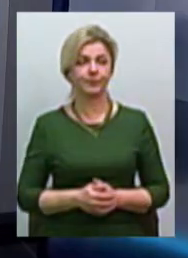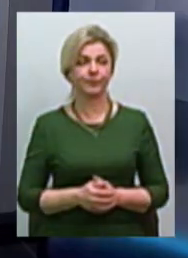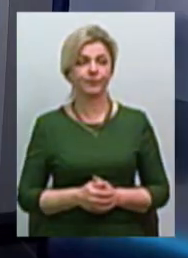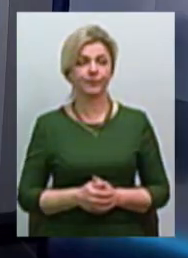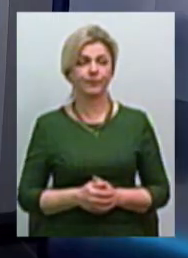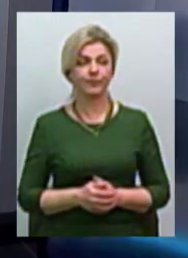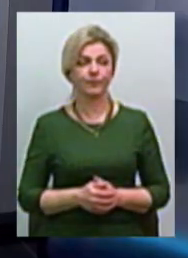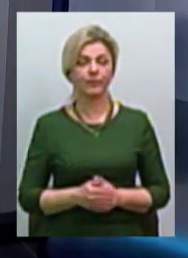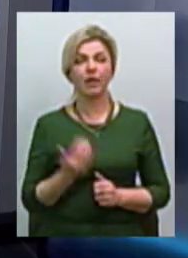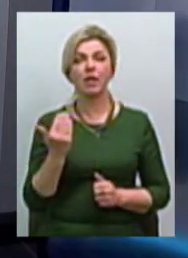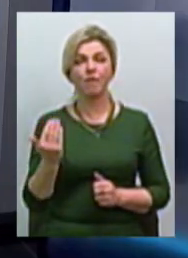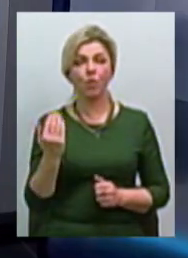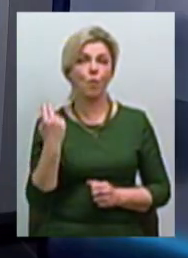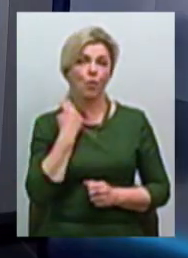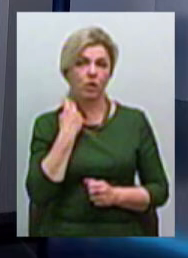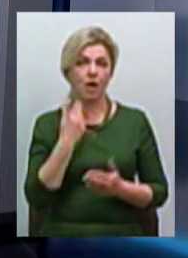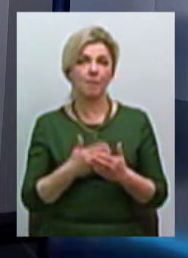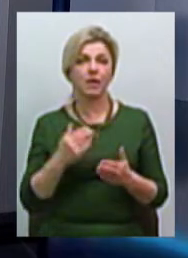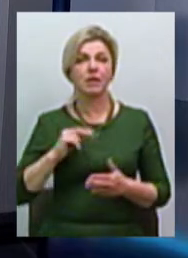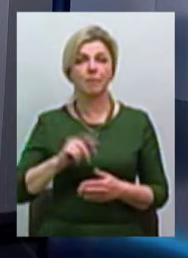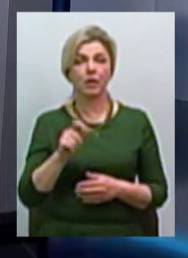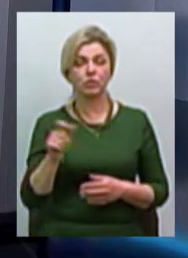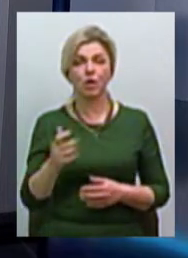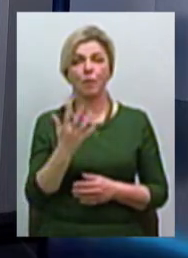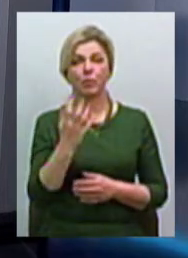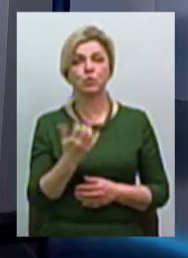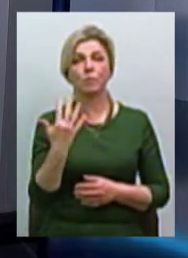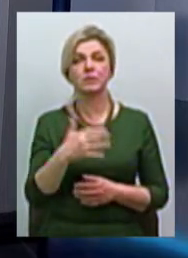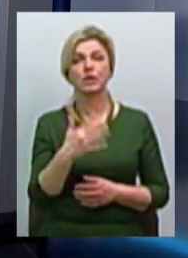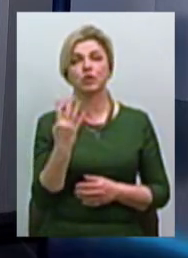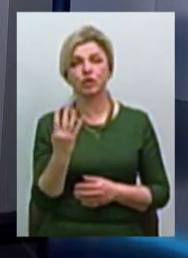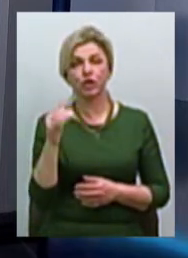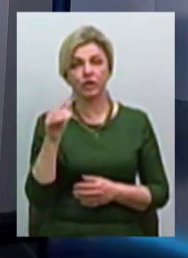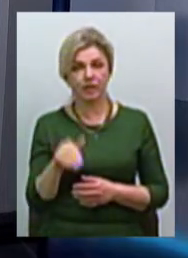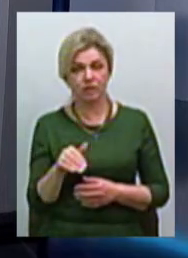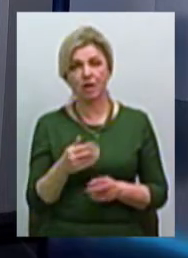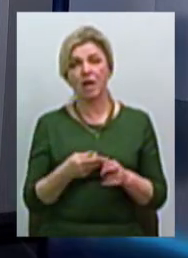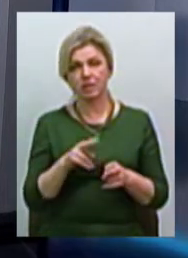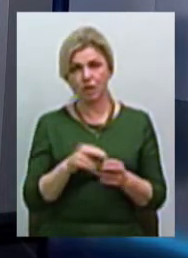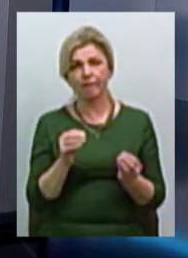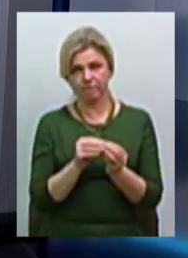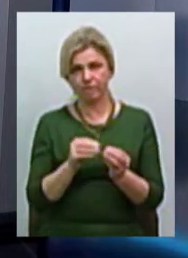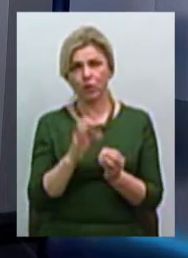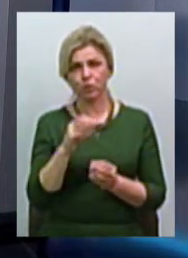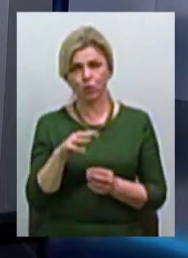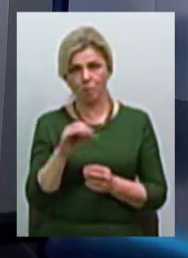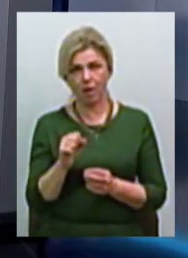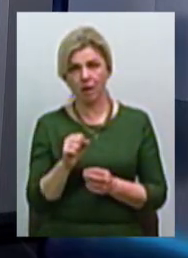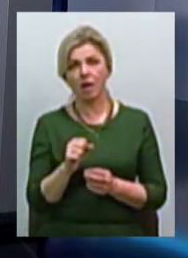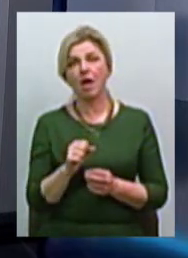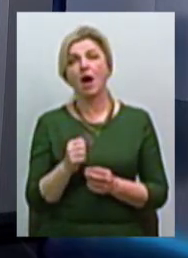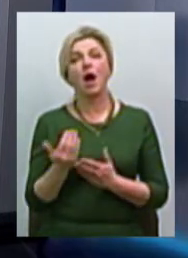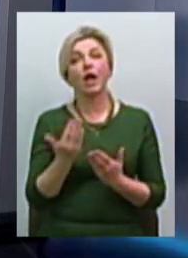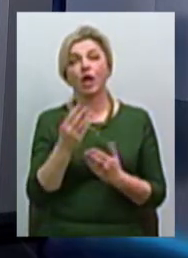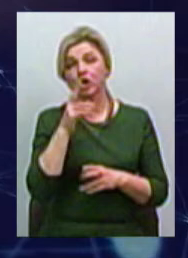Його борги перед працівниками складають 554 тисячі. Ця сума незмінна останні місяці, принаймні.